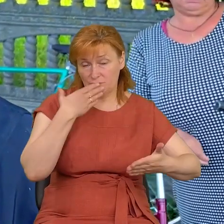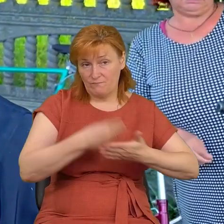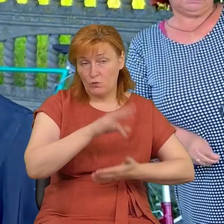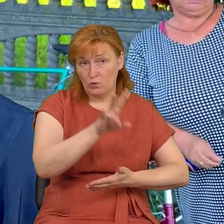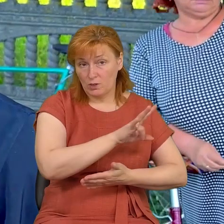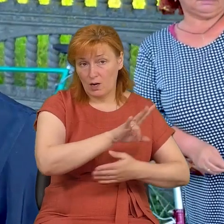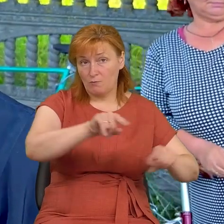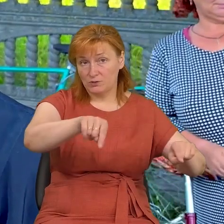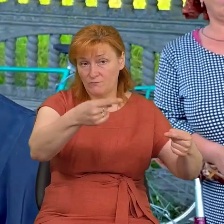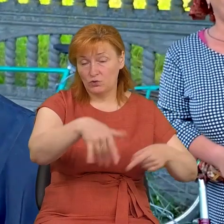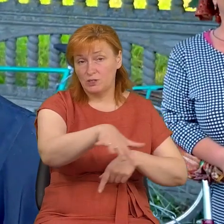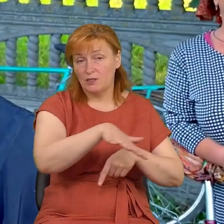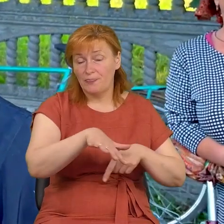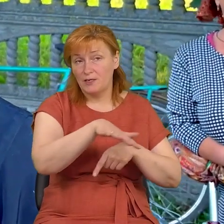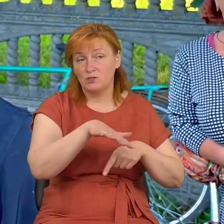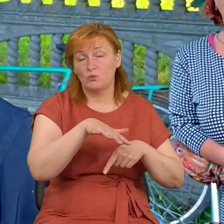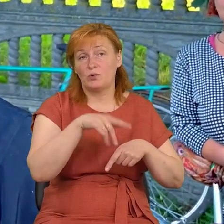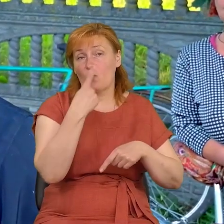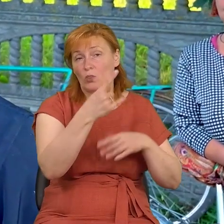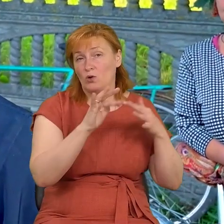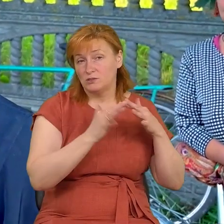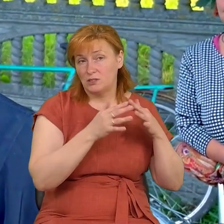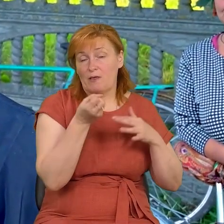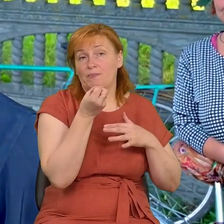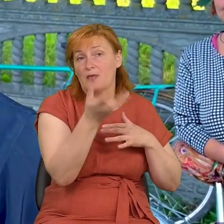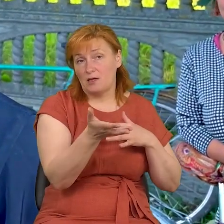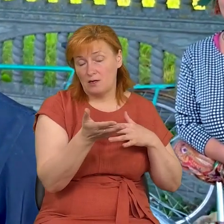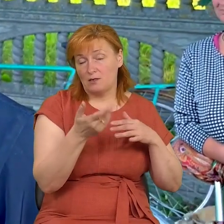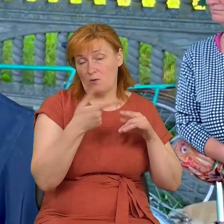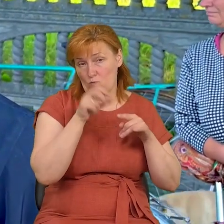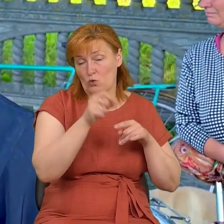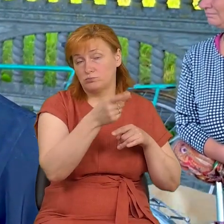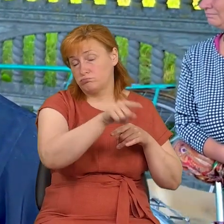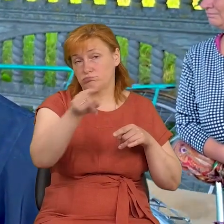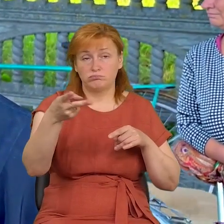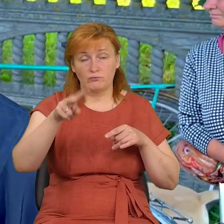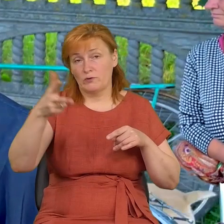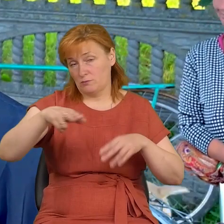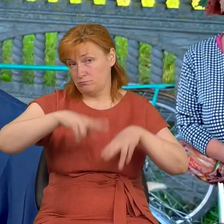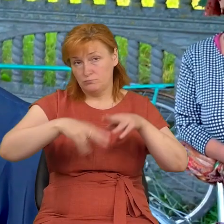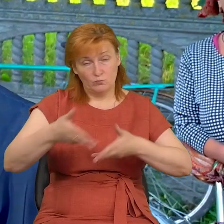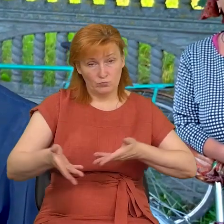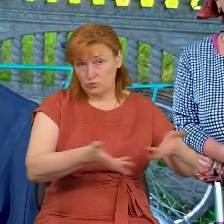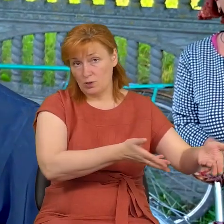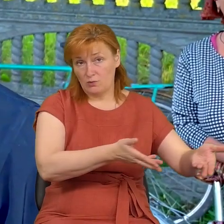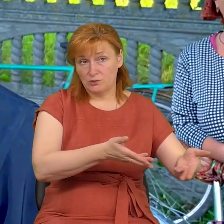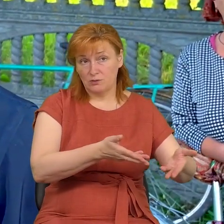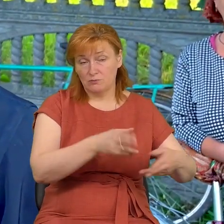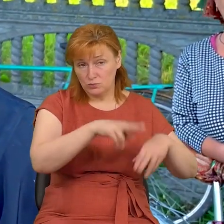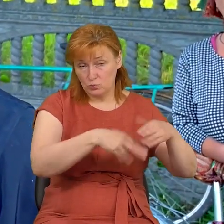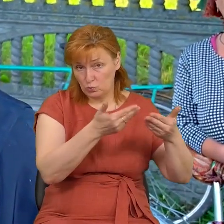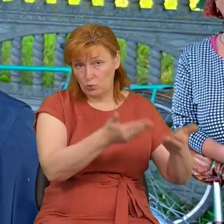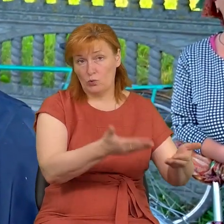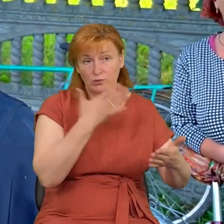на території одного села декілька храмів, декілька десятків храмів, необмежену кількість. Також вони можуть